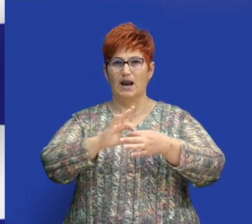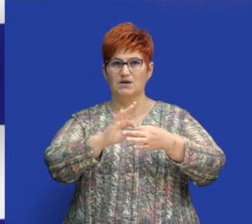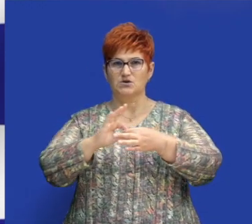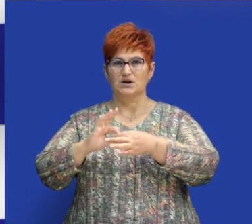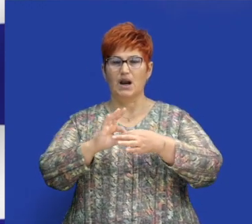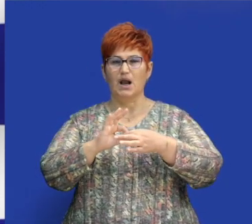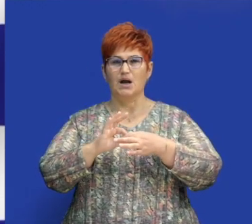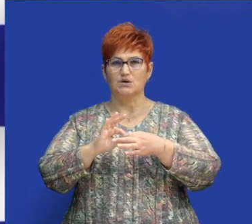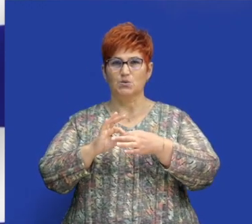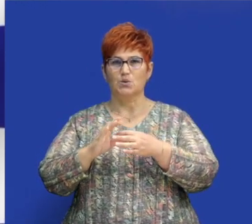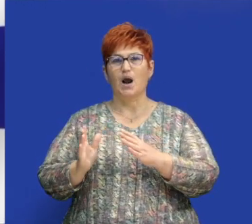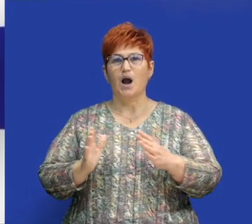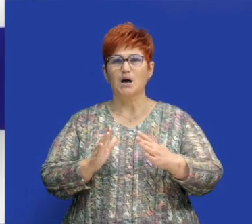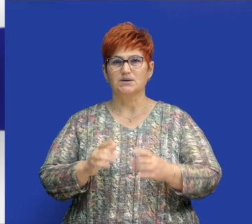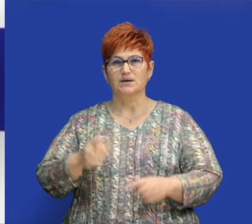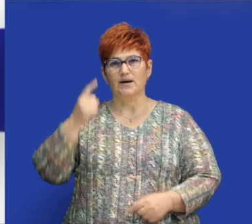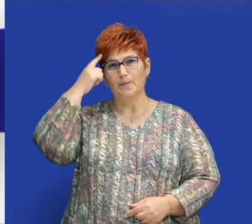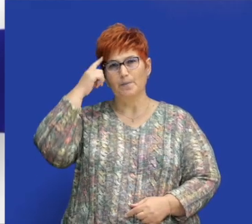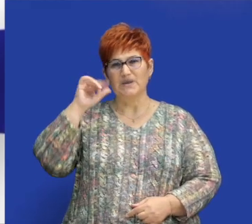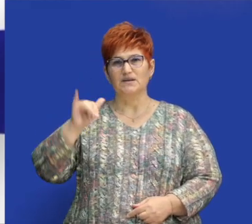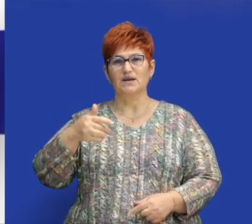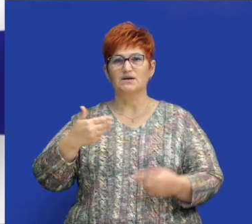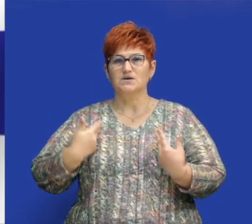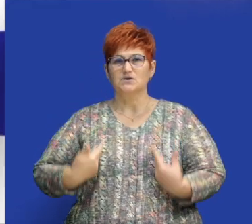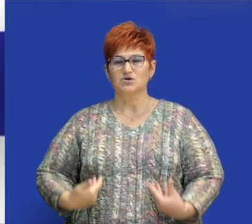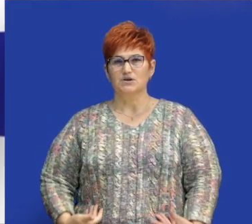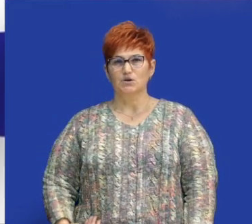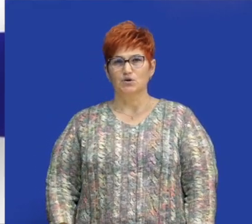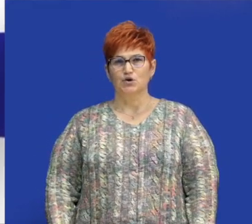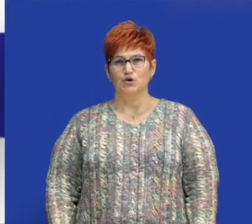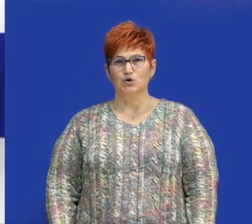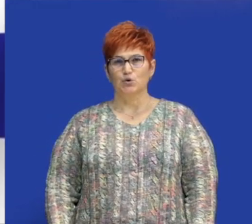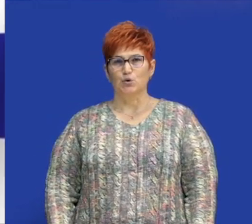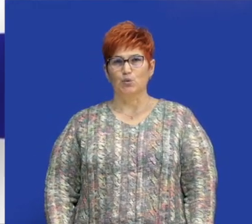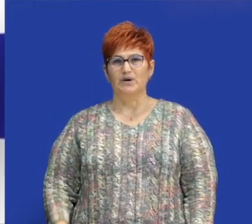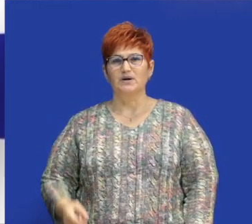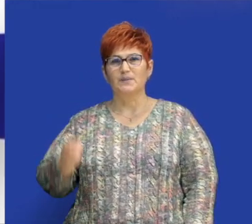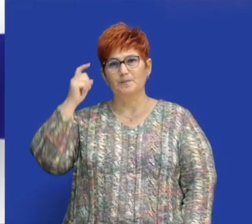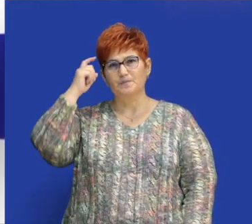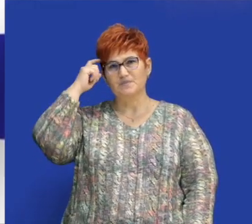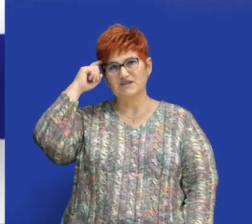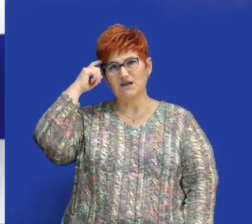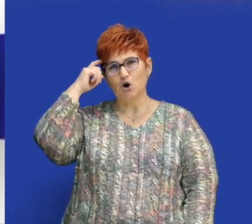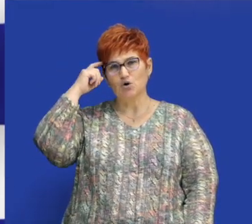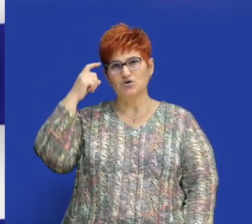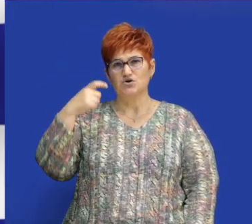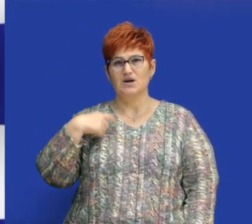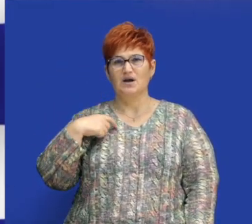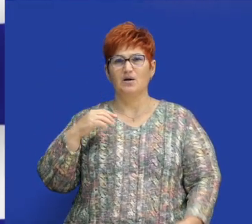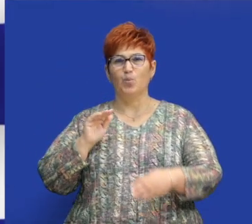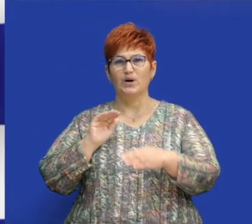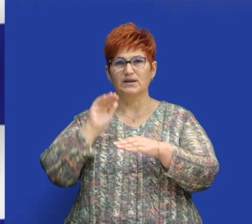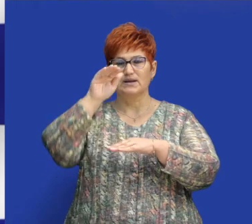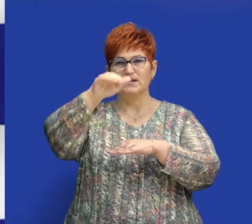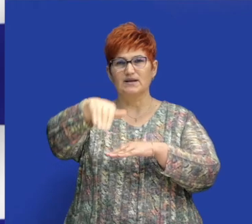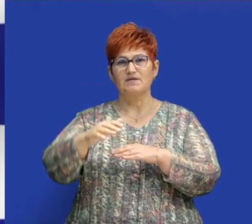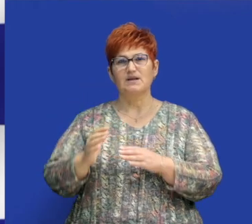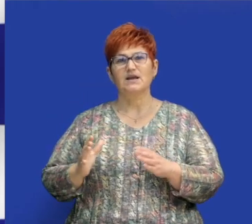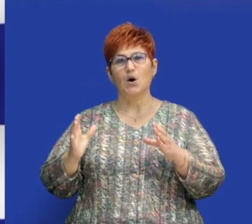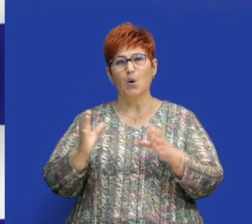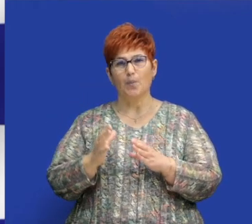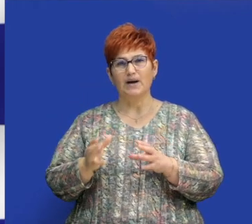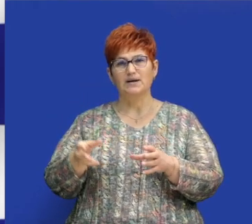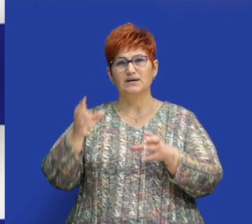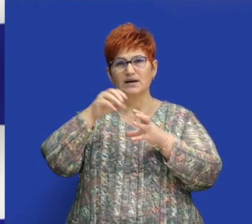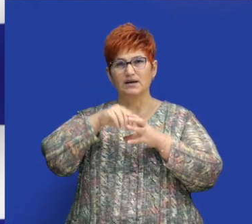fel. Emellett mindenhol, ahol lehet, szól, gépzene formájában a görögzene. A zorba a görög sikere